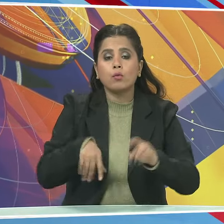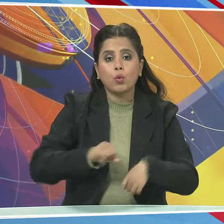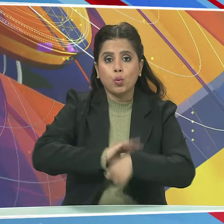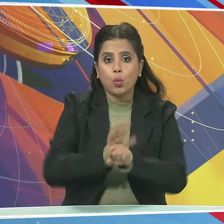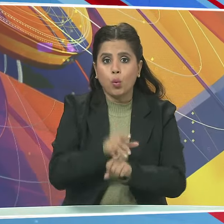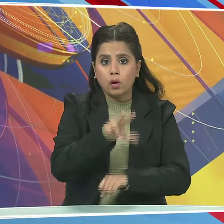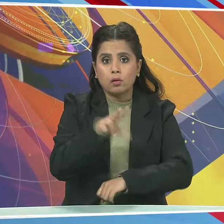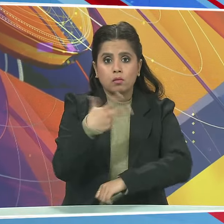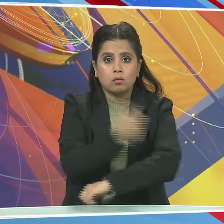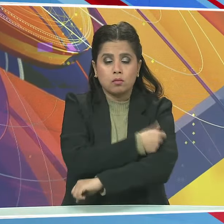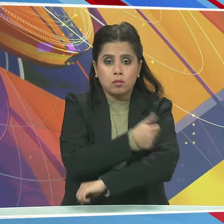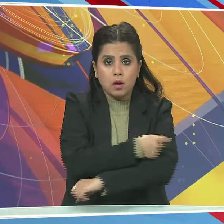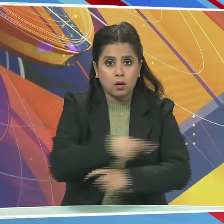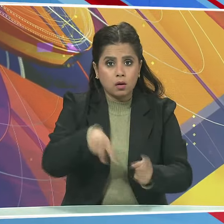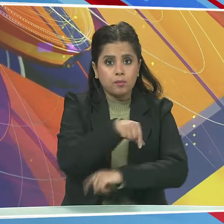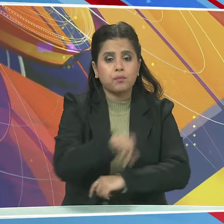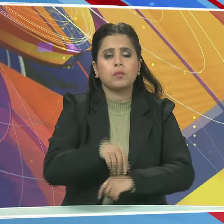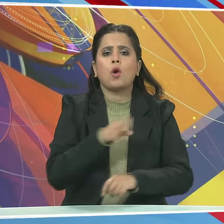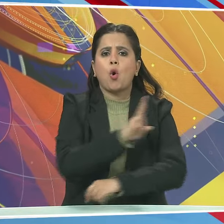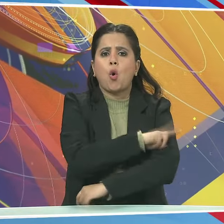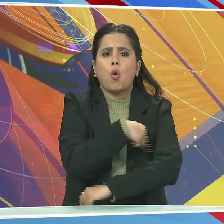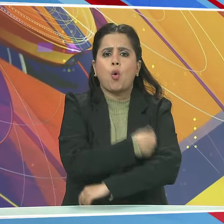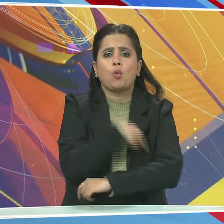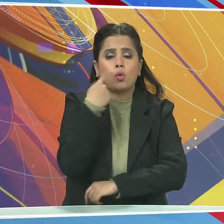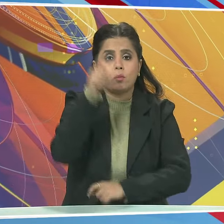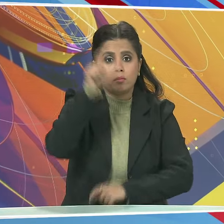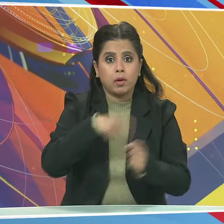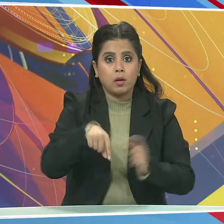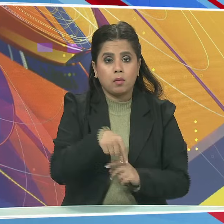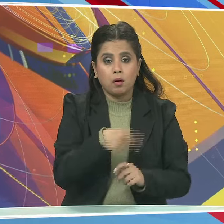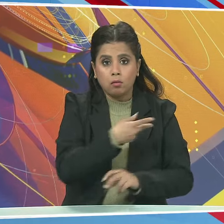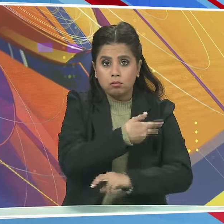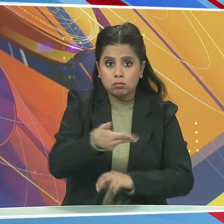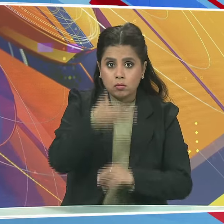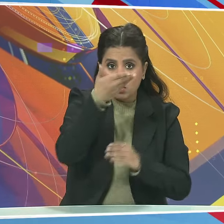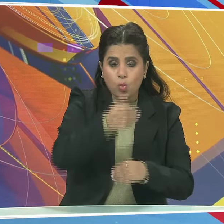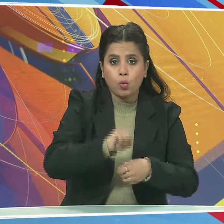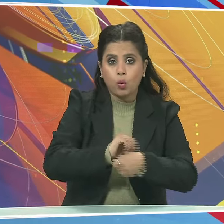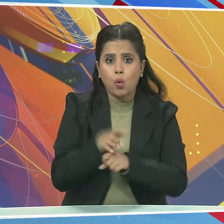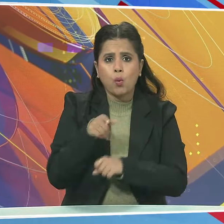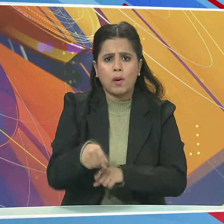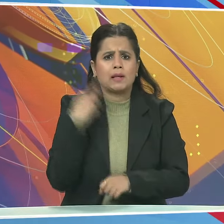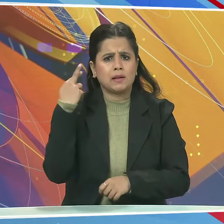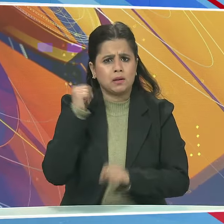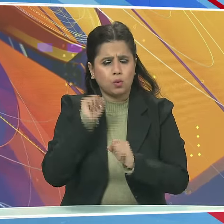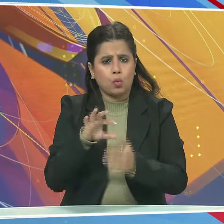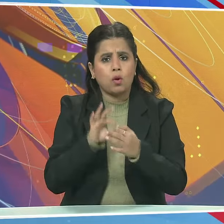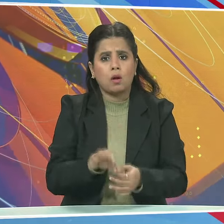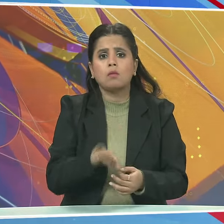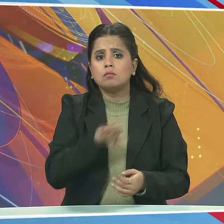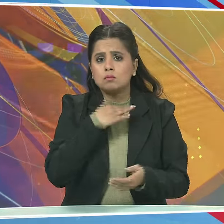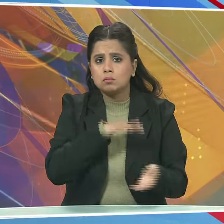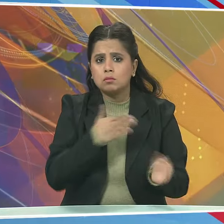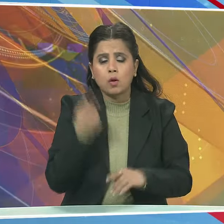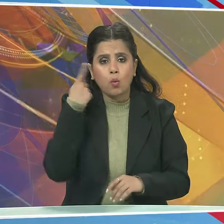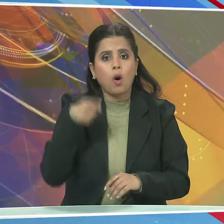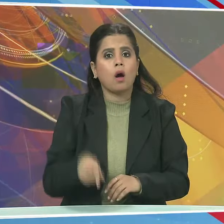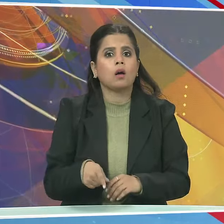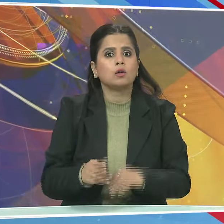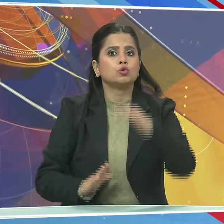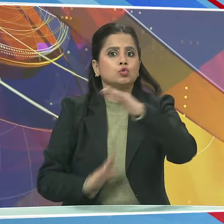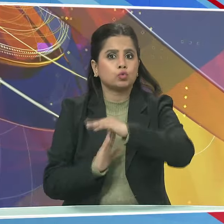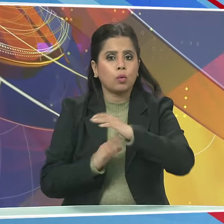-19 टीका करण ने अस्पताल में भरती होने और COVID-19 के कारण होने वाली मौतों को रोग कर